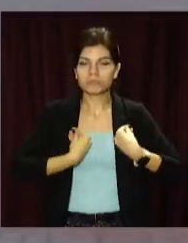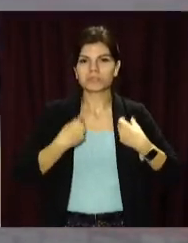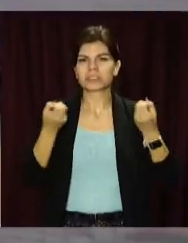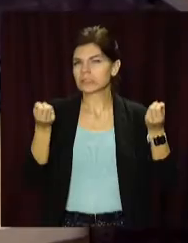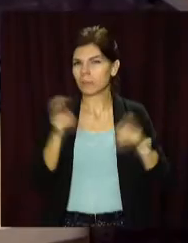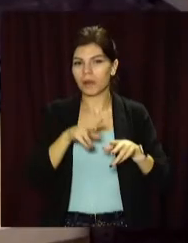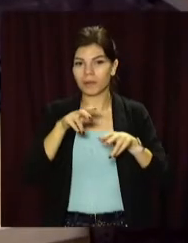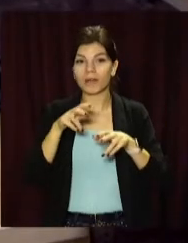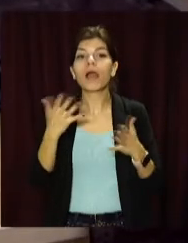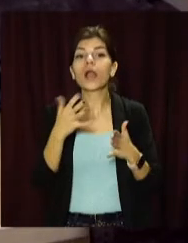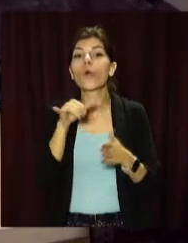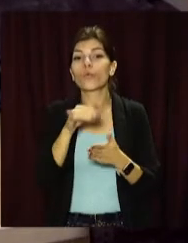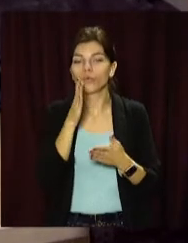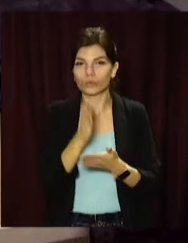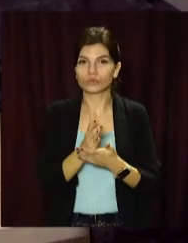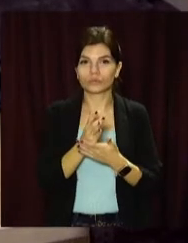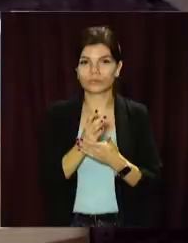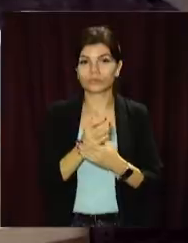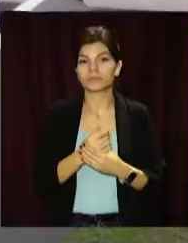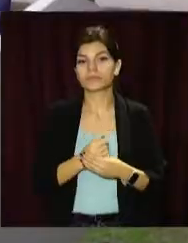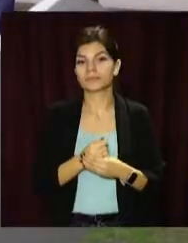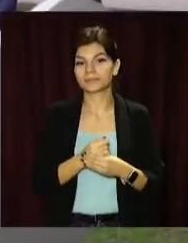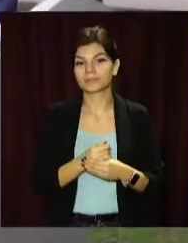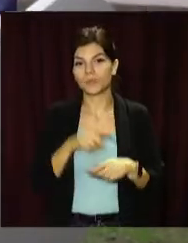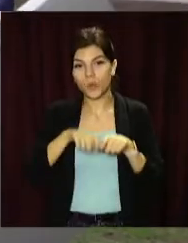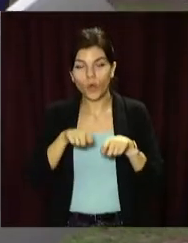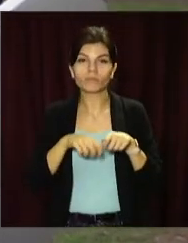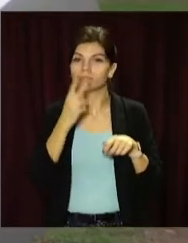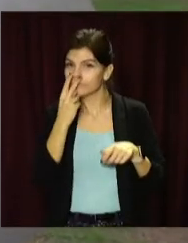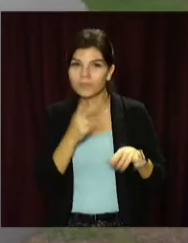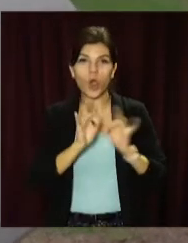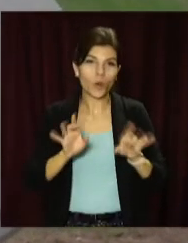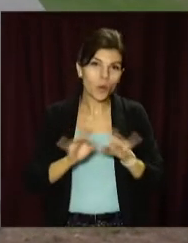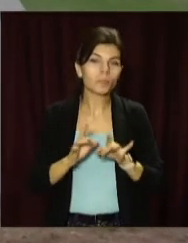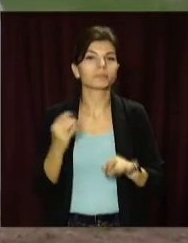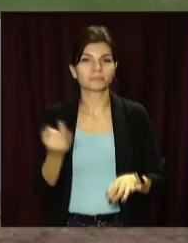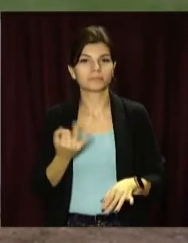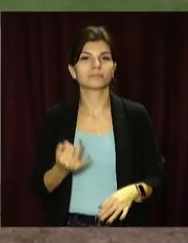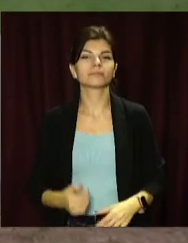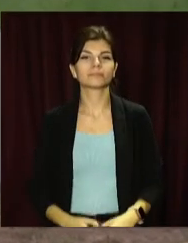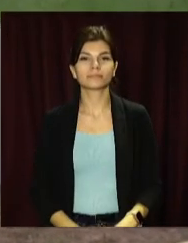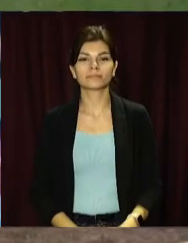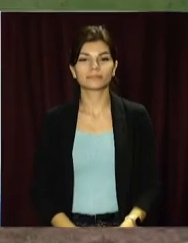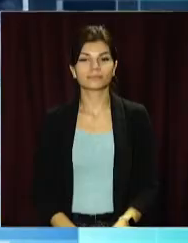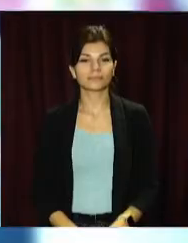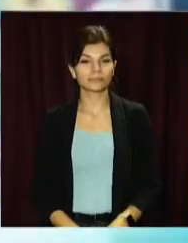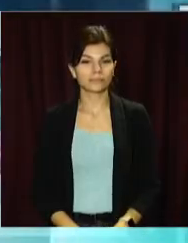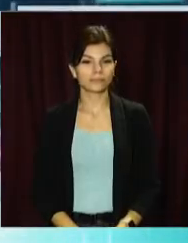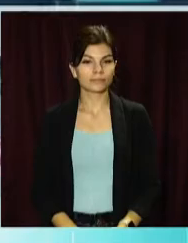спецзасобами, які є на озброєній служби. Альона Вєтрова, Василь Самовар, ОпенЮз, телеканал «Відкритий».